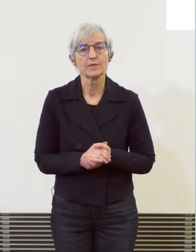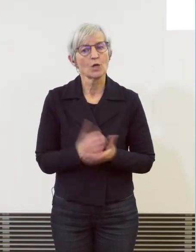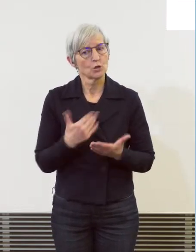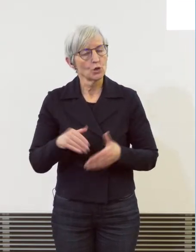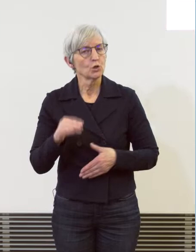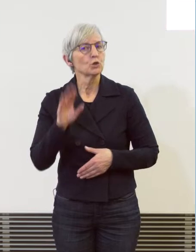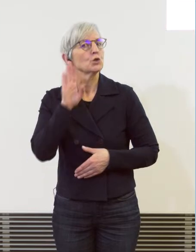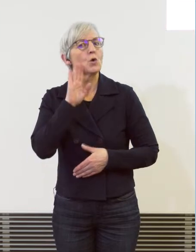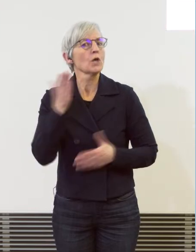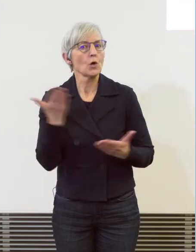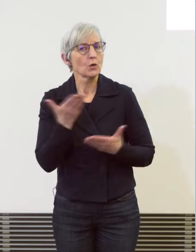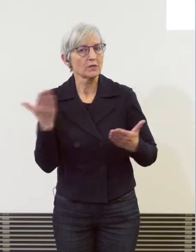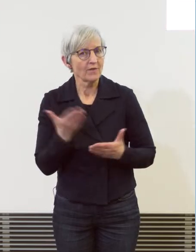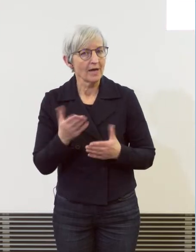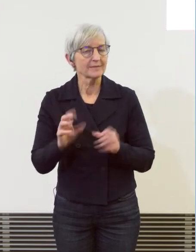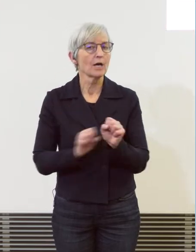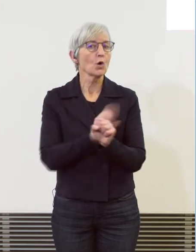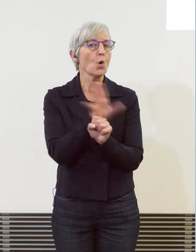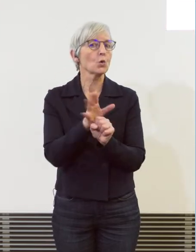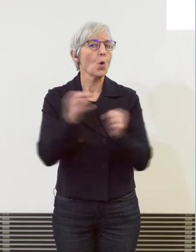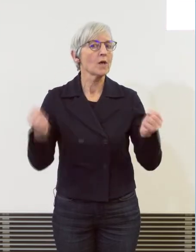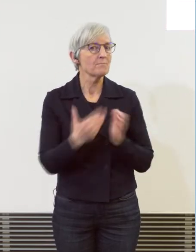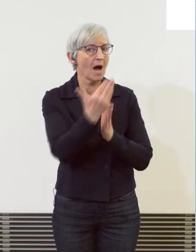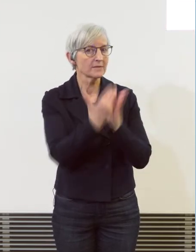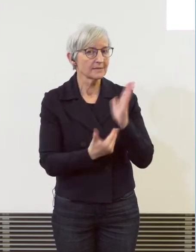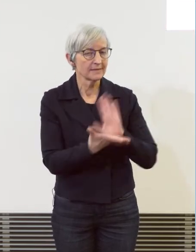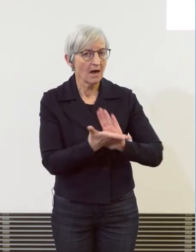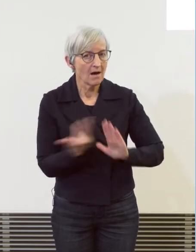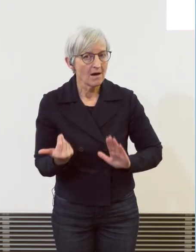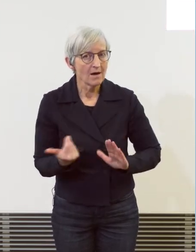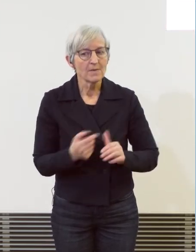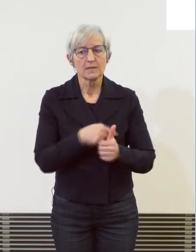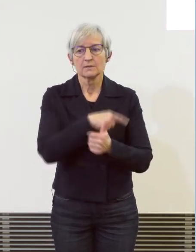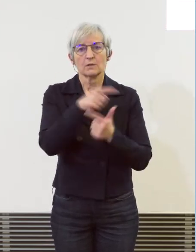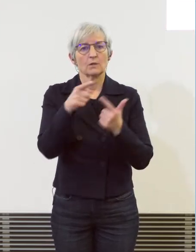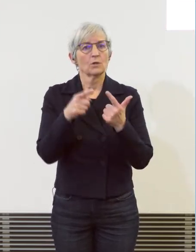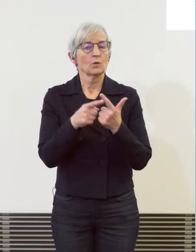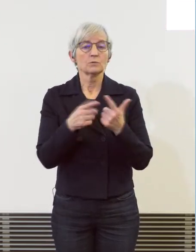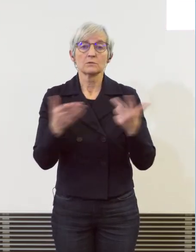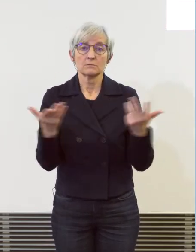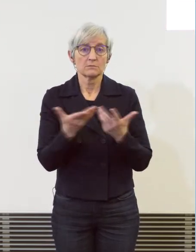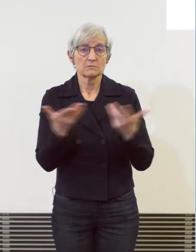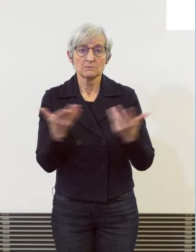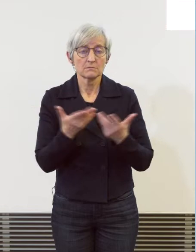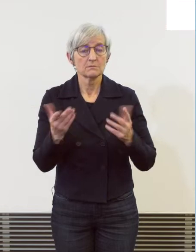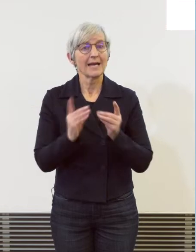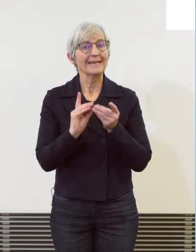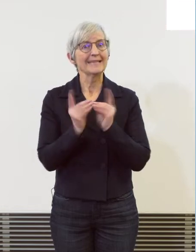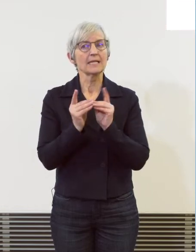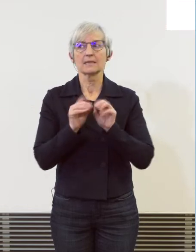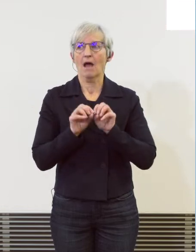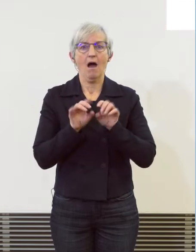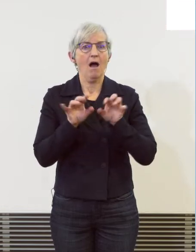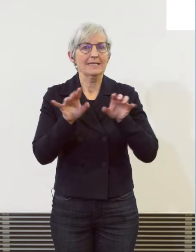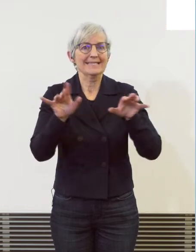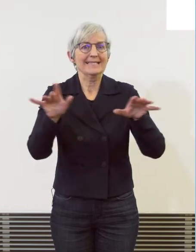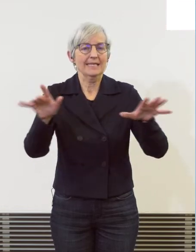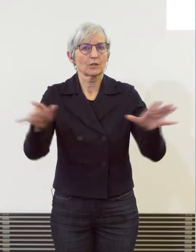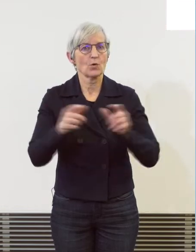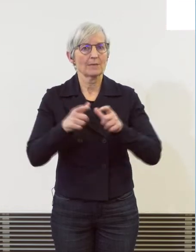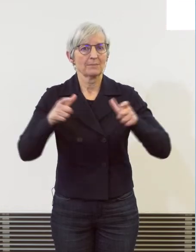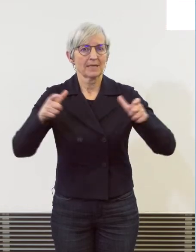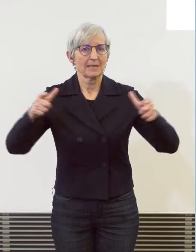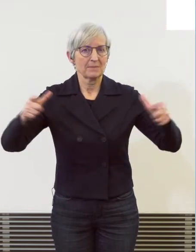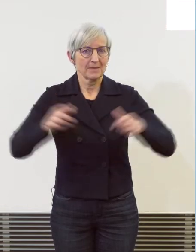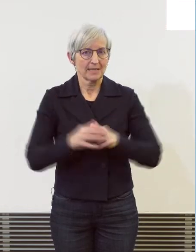die Aufhebung von den Corona-Einschränkungen, aber ganz klar auch die zunehmende Digitalisierung und Sicherheit